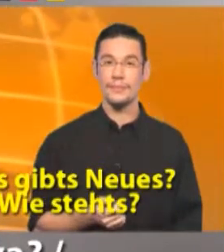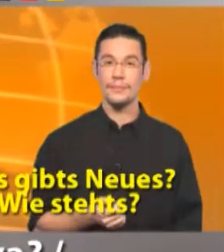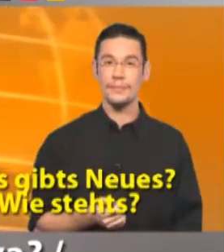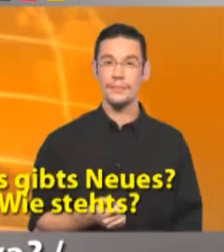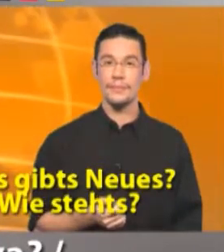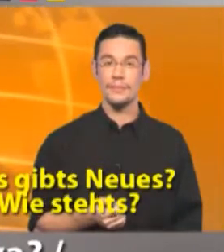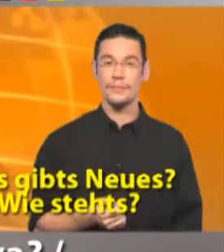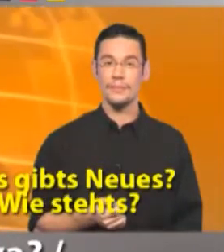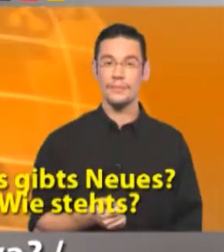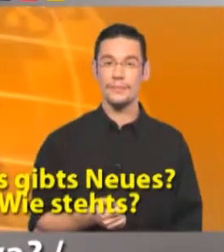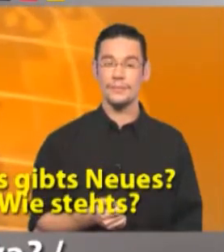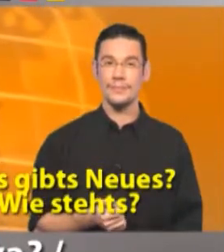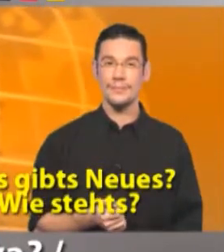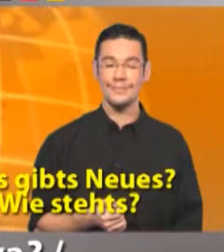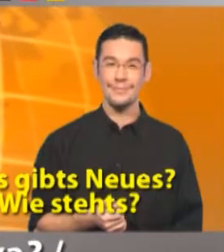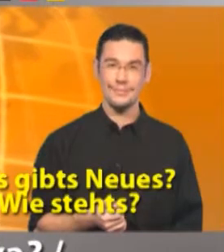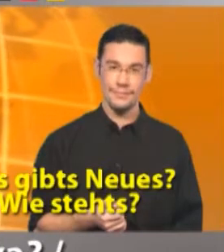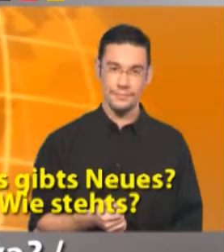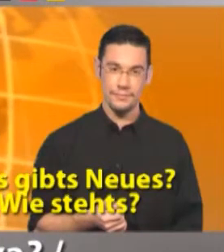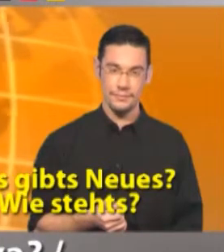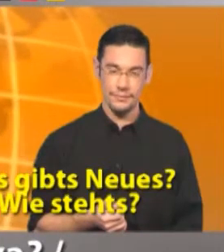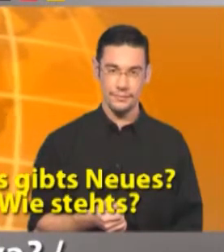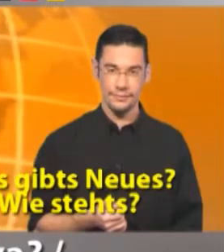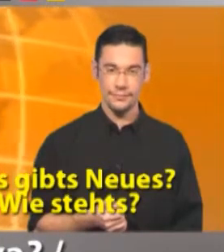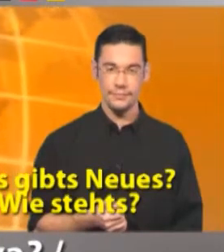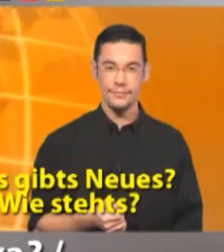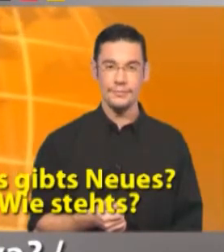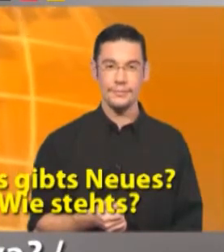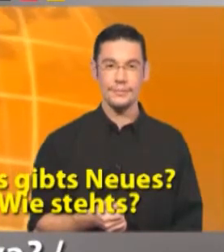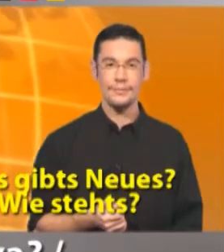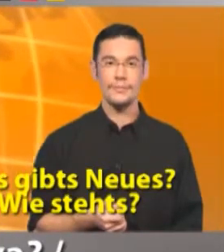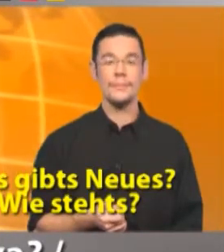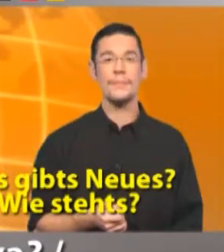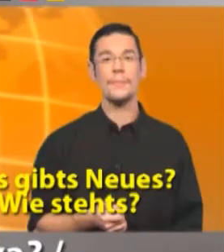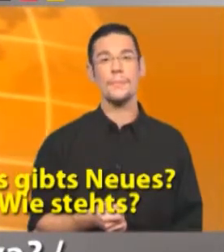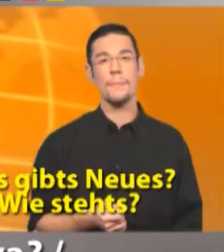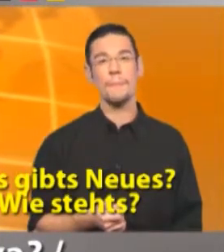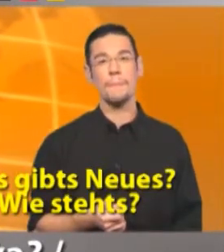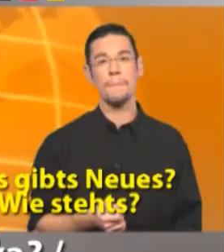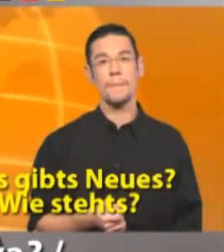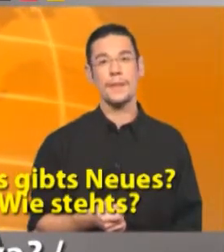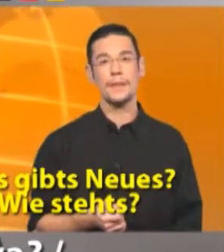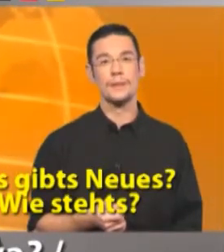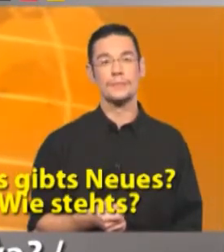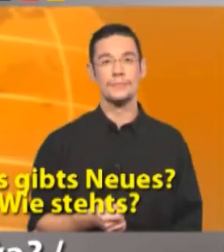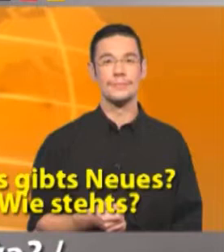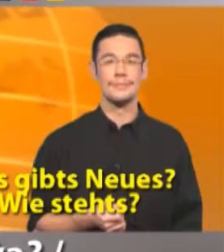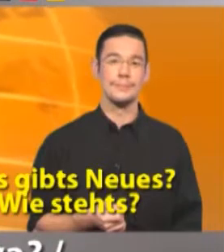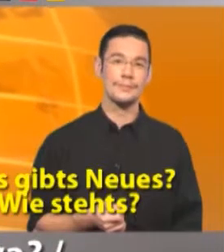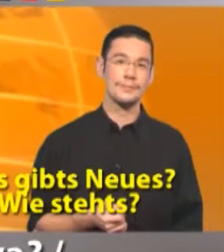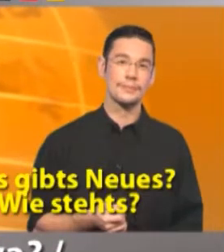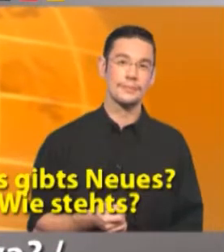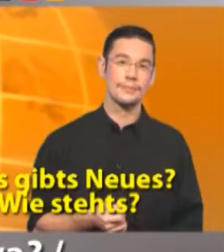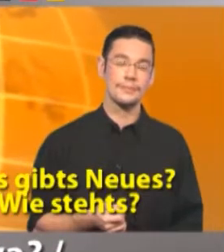Come va? Come vanno le cose? Come va? Come vanno le cose?